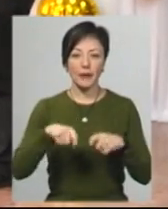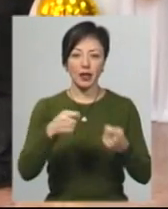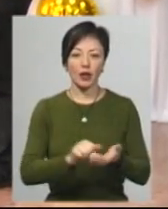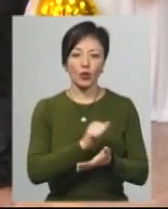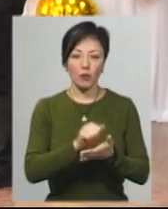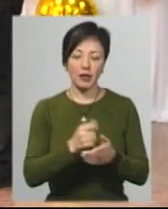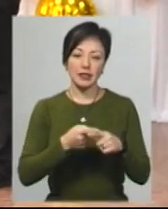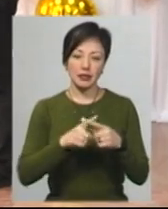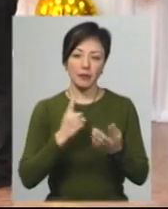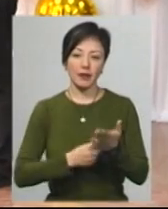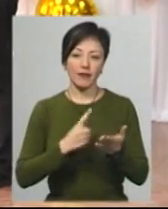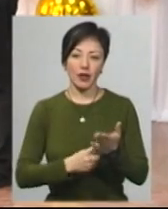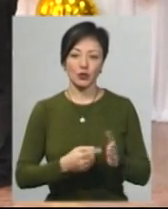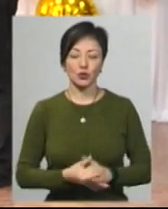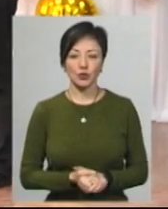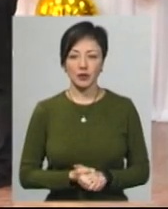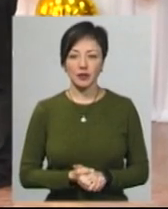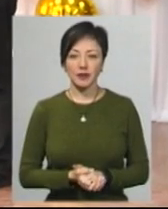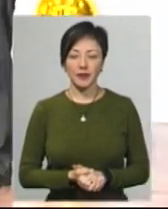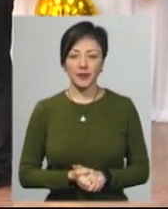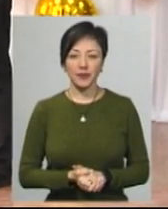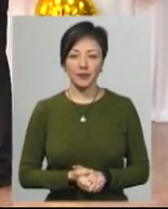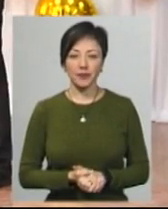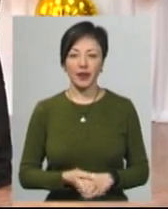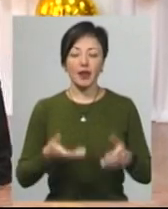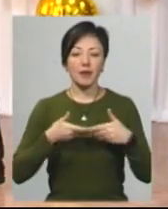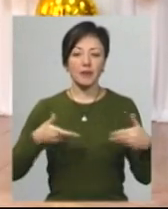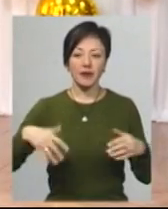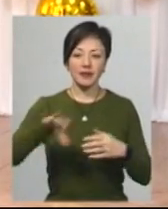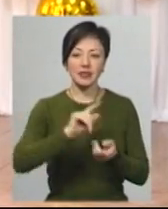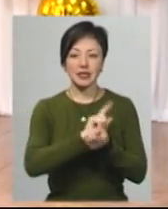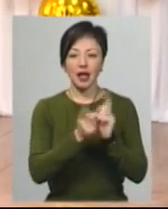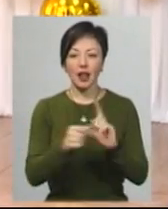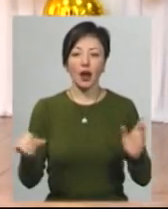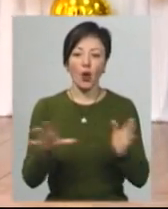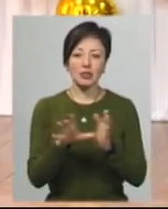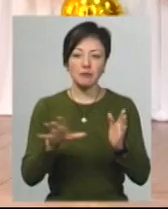документи, які це підтверджують. Ви усі стали рекордсменами України.